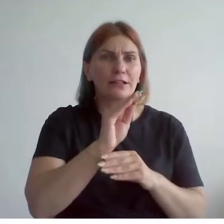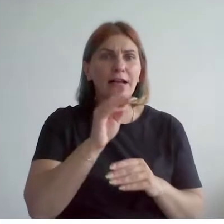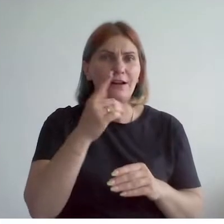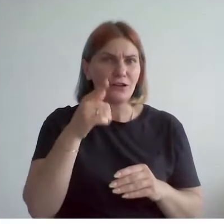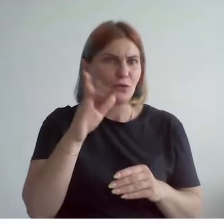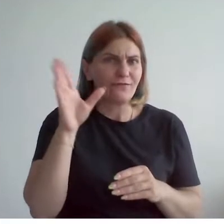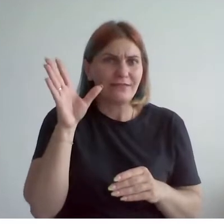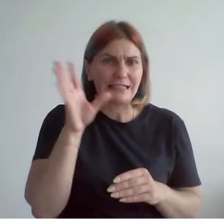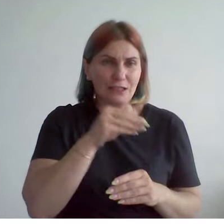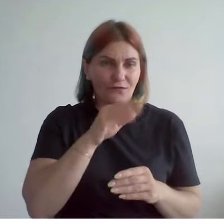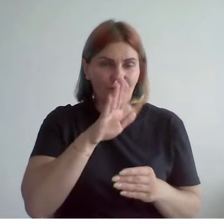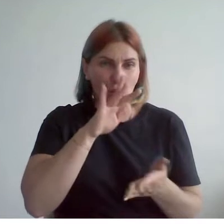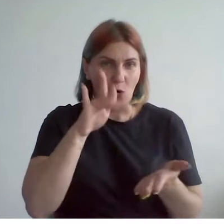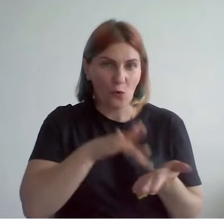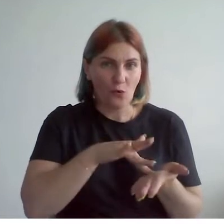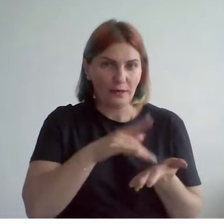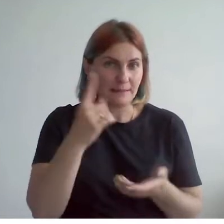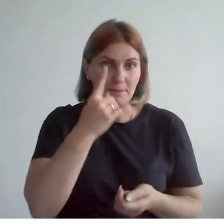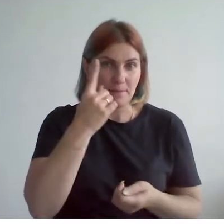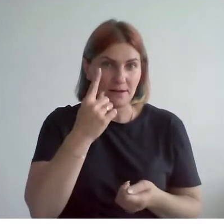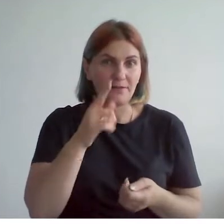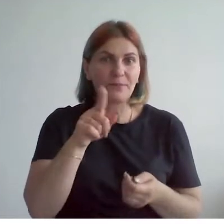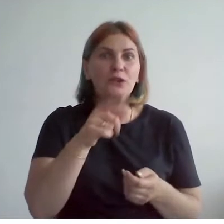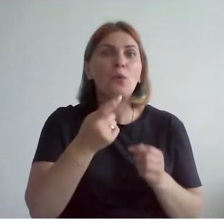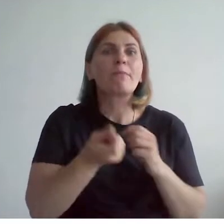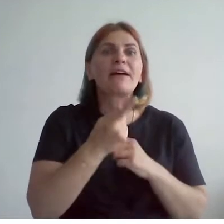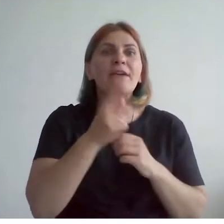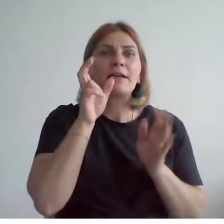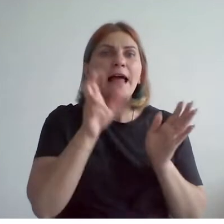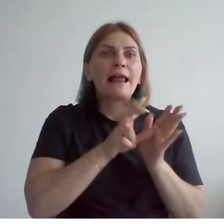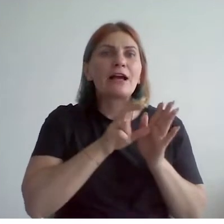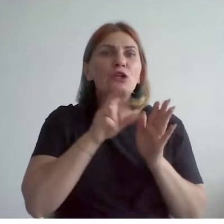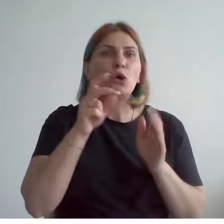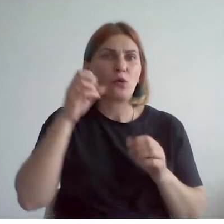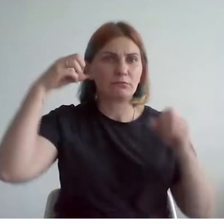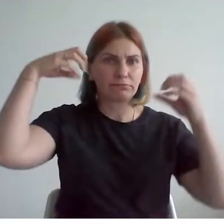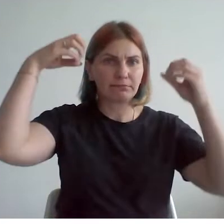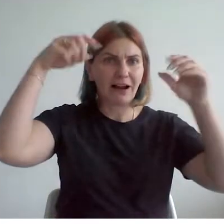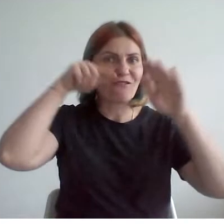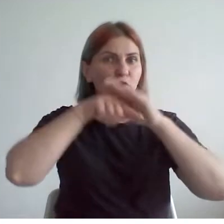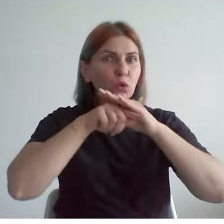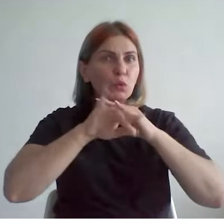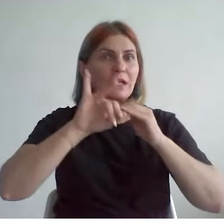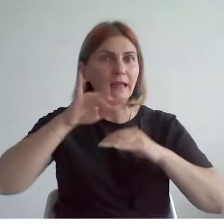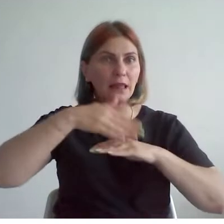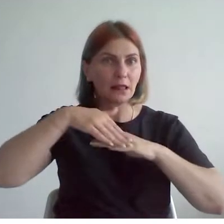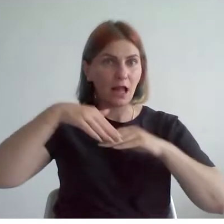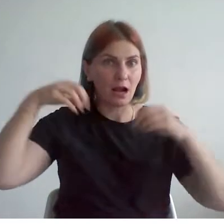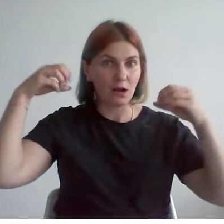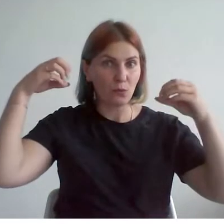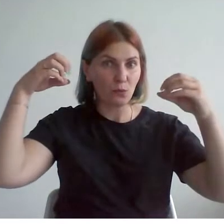Здесь впервые появилось электронное освещение как внутри, так и снаружи. Как раз у нас сейчас